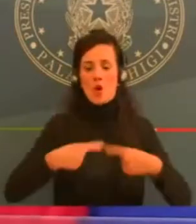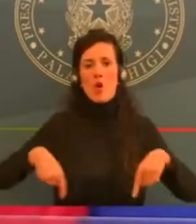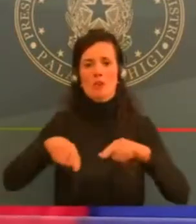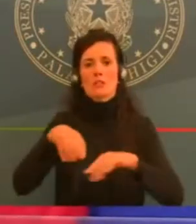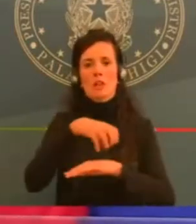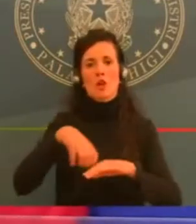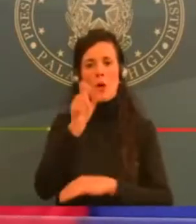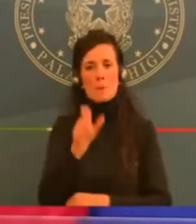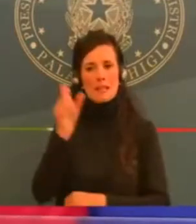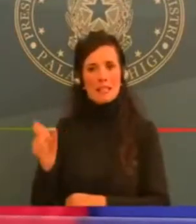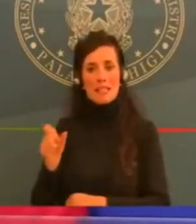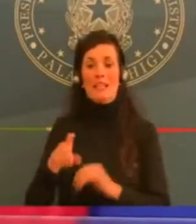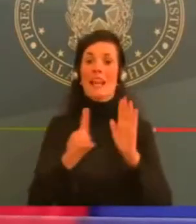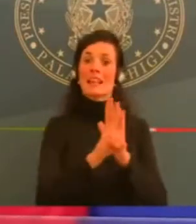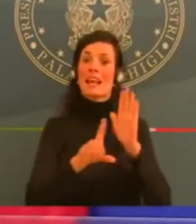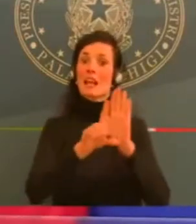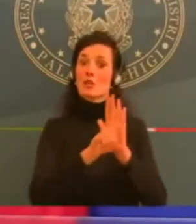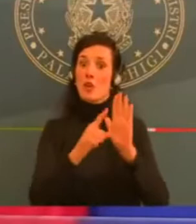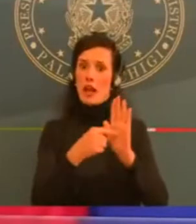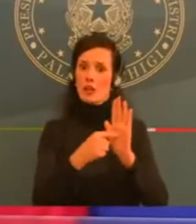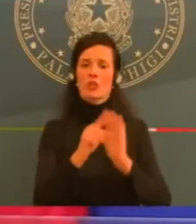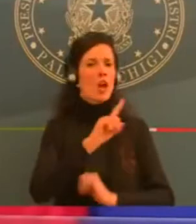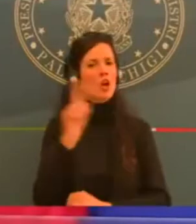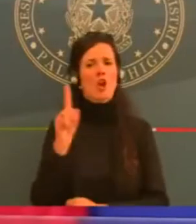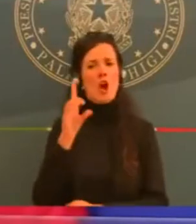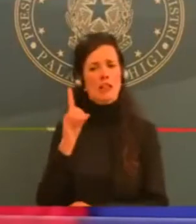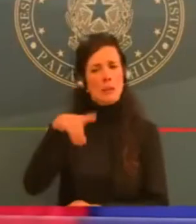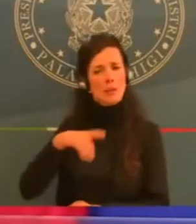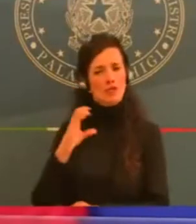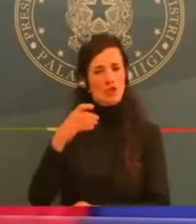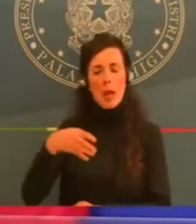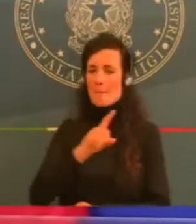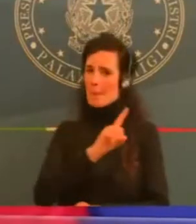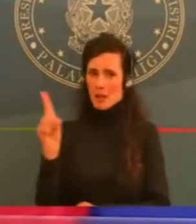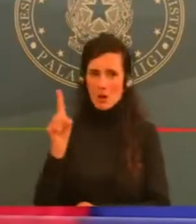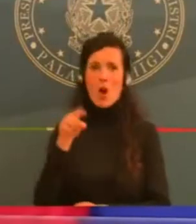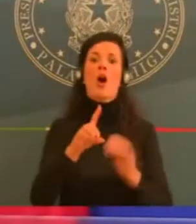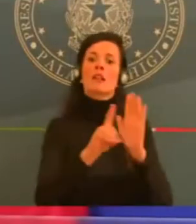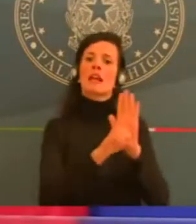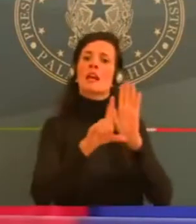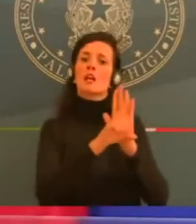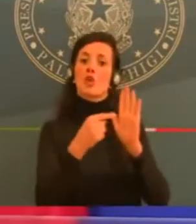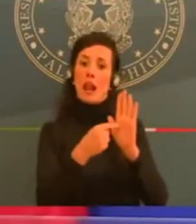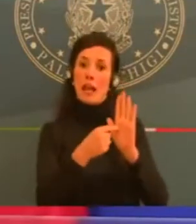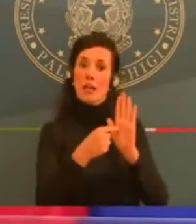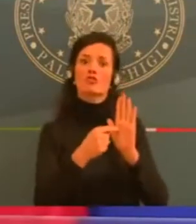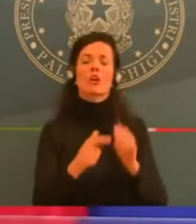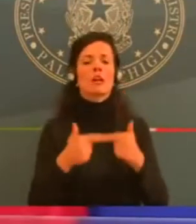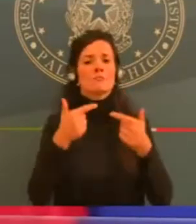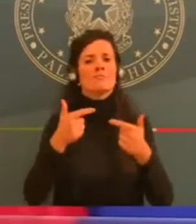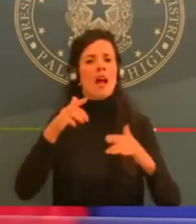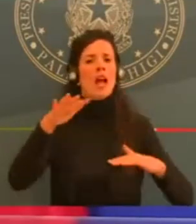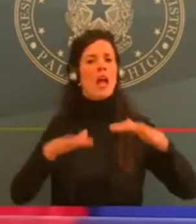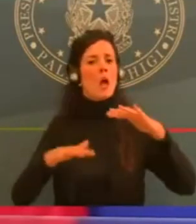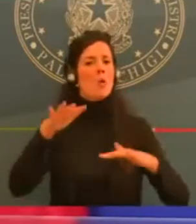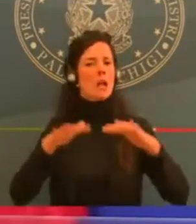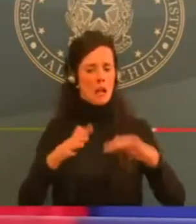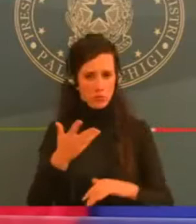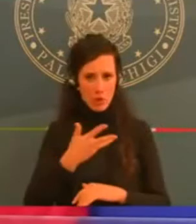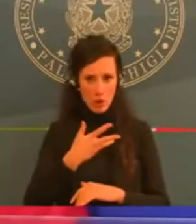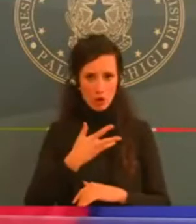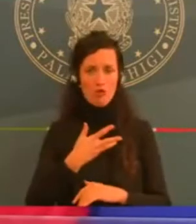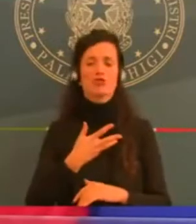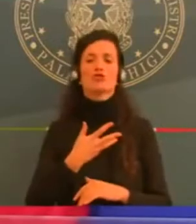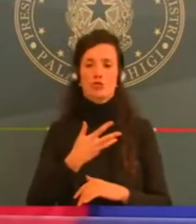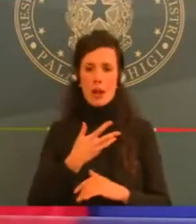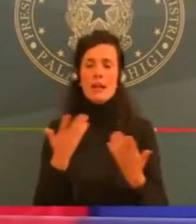stretta che dobbiamo necessariamente mettere in campo e le deroghe necessarie, comunque in considerazione